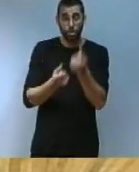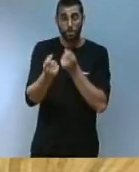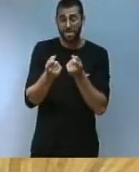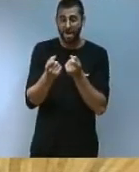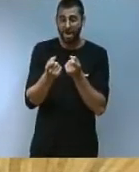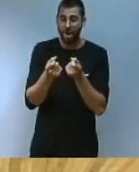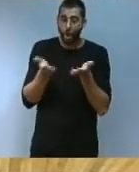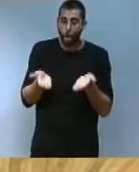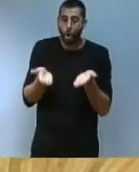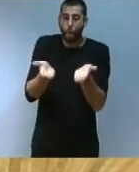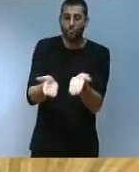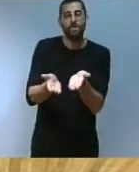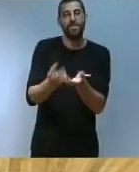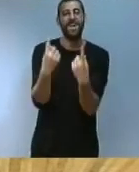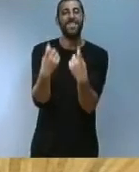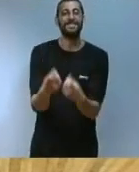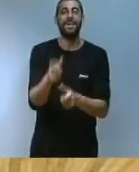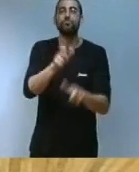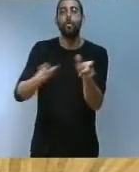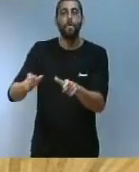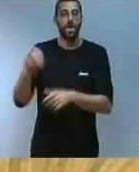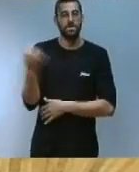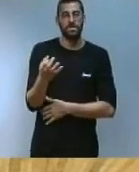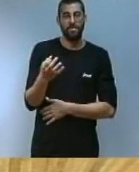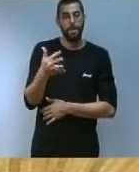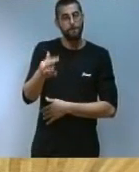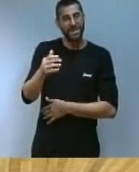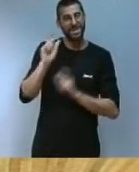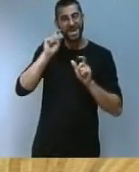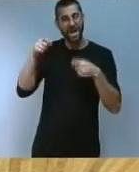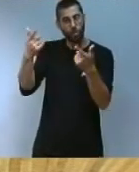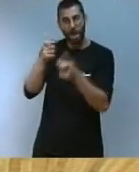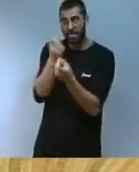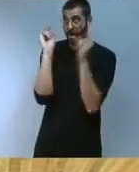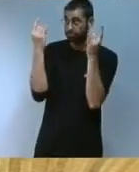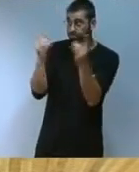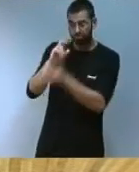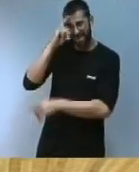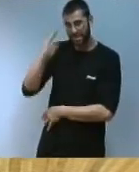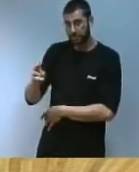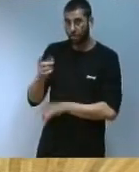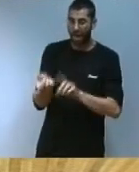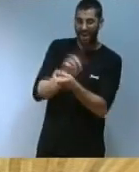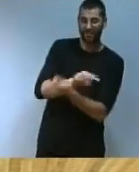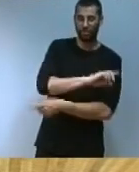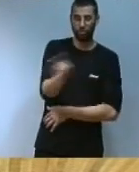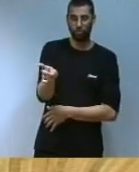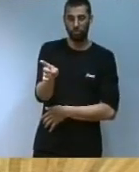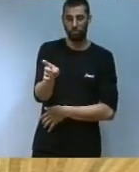de les necessitats humanes i el respecte a la naturalesa i no a l'inrevés el progrés ha de ser una realitat en